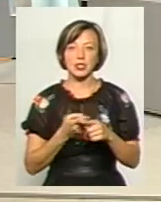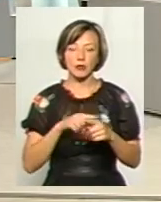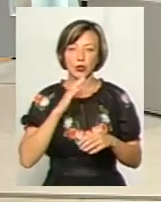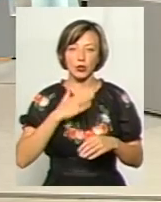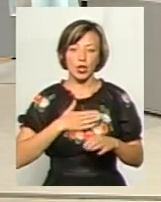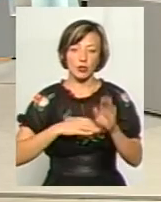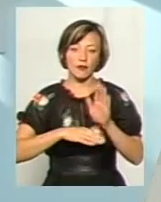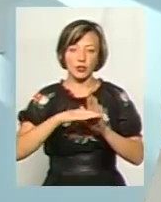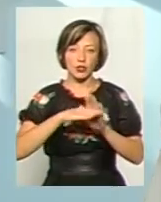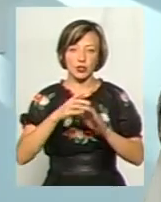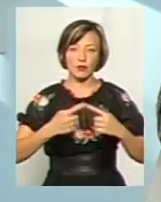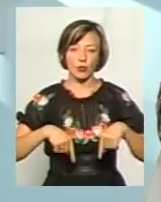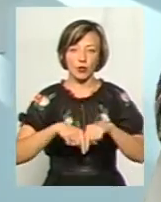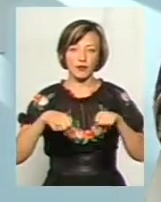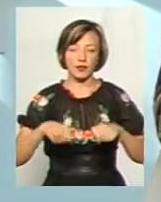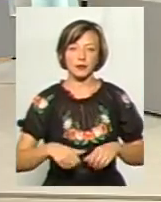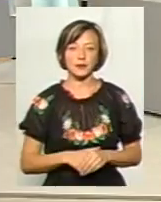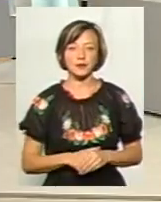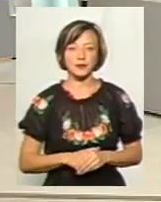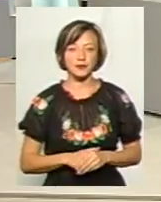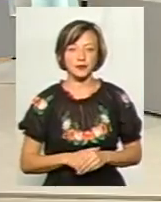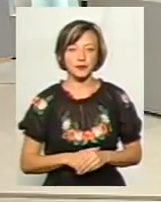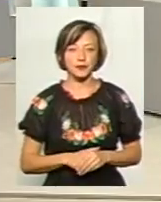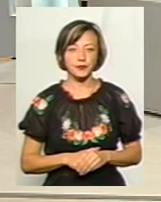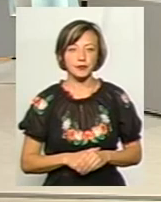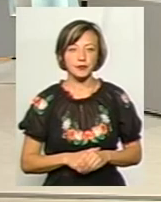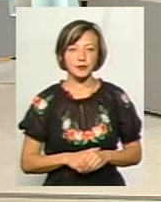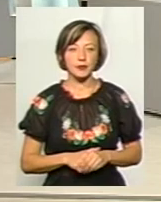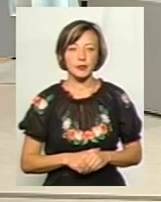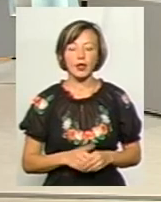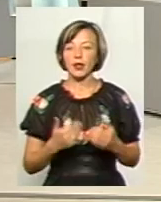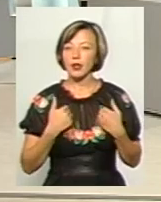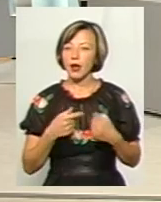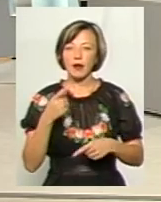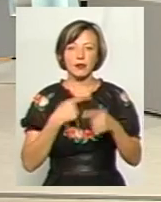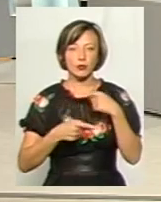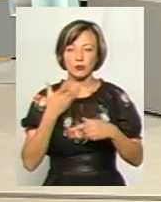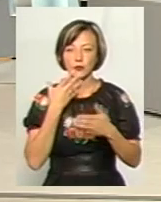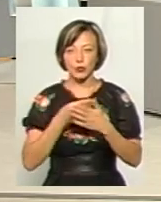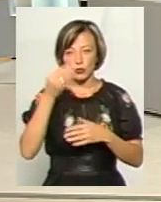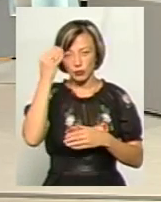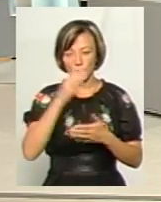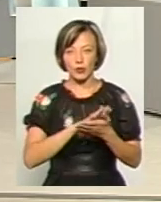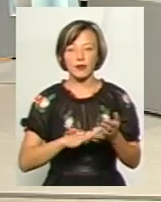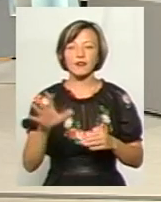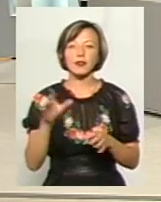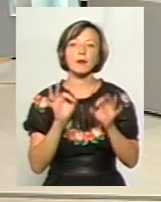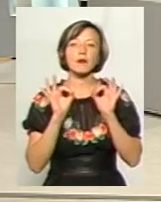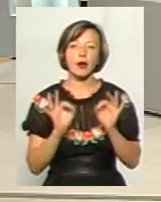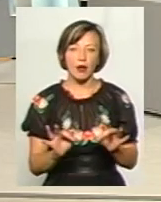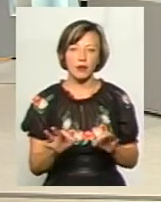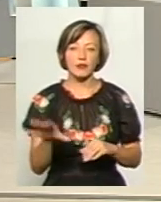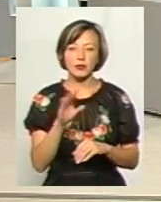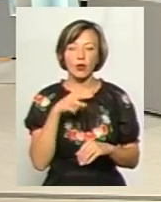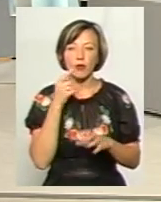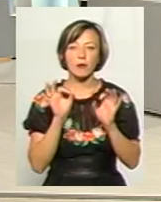наших вищих органів влади. Я вас запитую. Пане Михайло, ваше думу. Я вернуся до своєї точки зору і продовжу. Все правильно, всі ми говоримо дуже